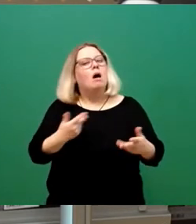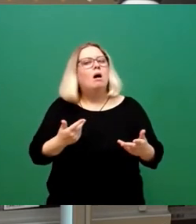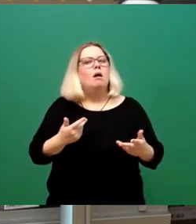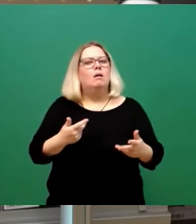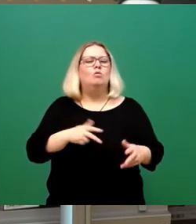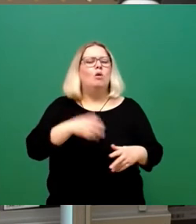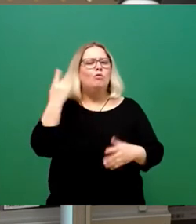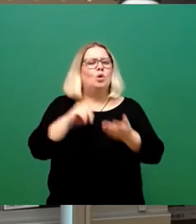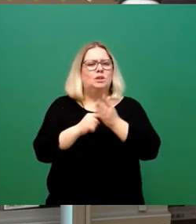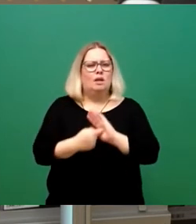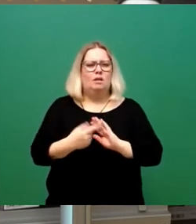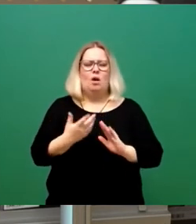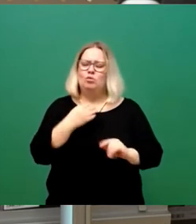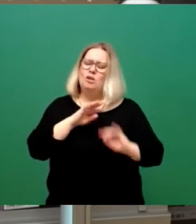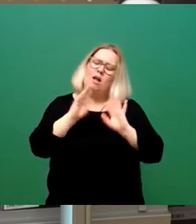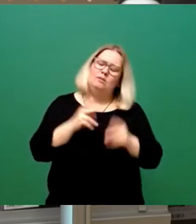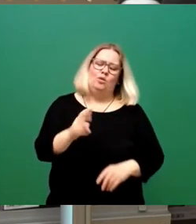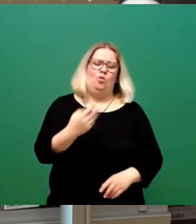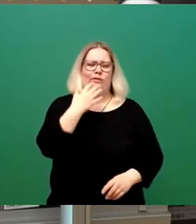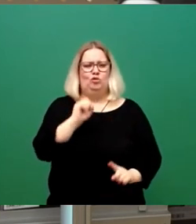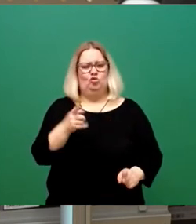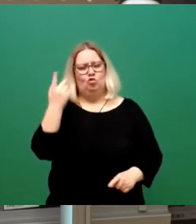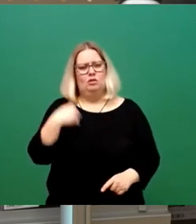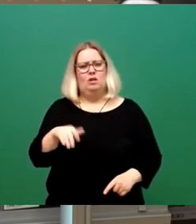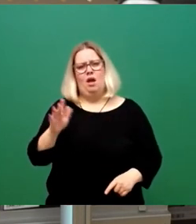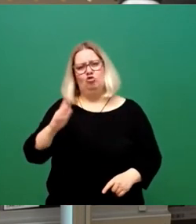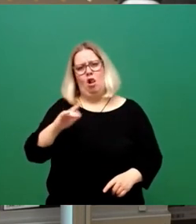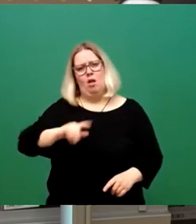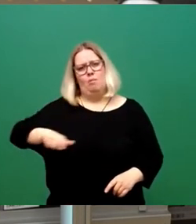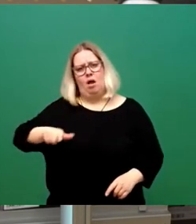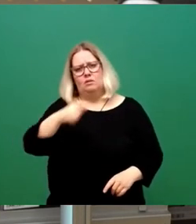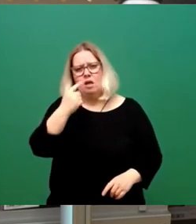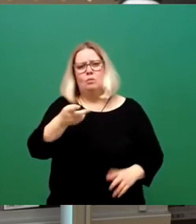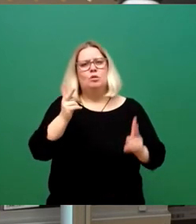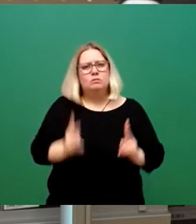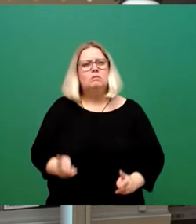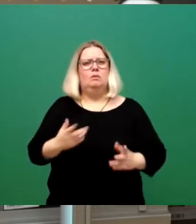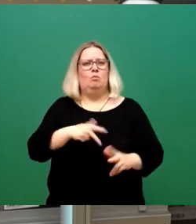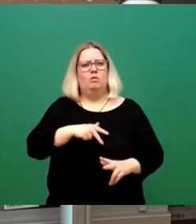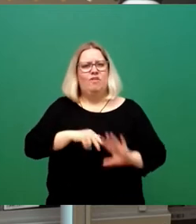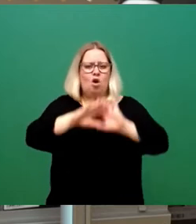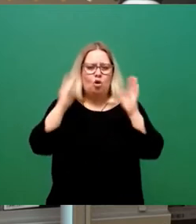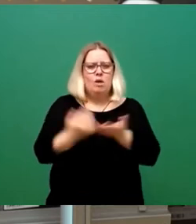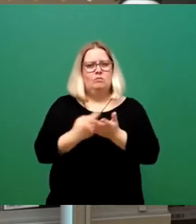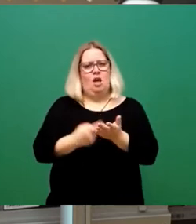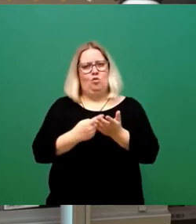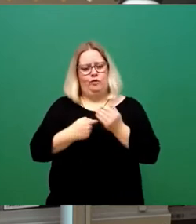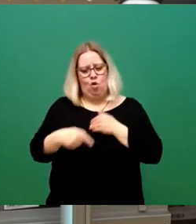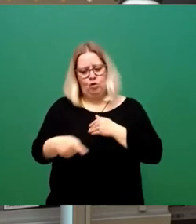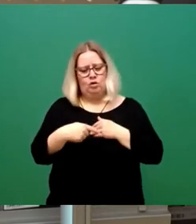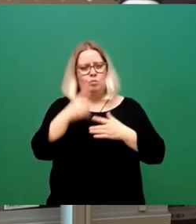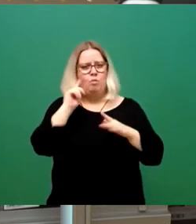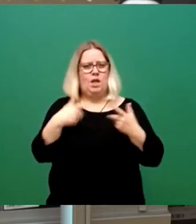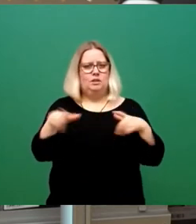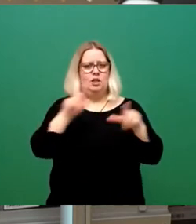hingewiesen, ich möchte jetzt auch nicht alles wiederholen, was der Kollege Schäubach gerade gesagt hat. Es geht eben um komplexe Herausforderungen, die mittlerweile unsere Gesellschaft